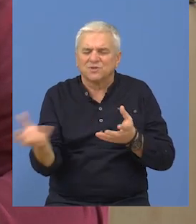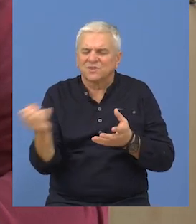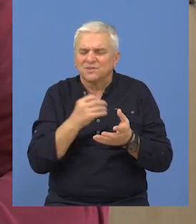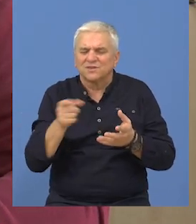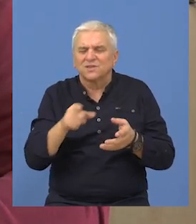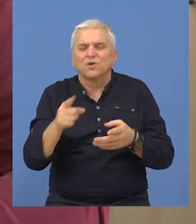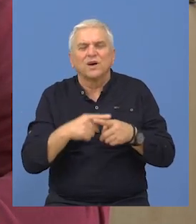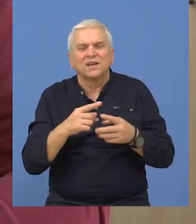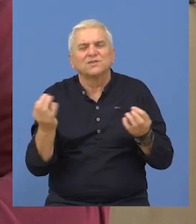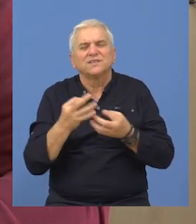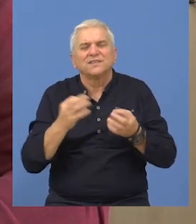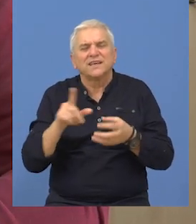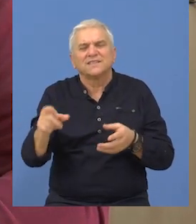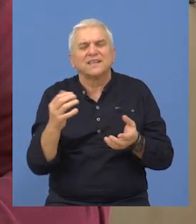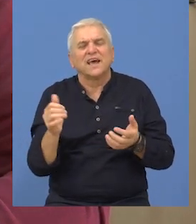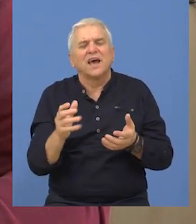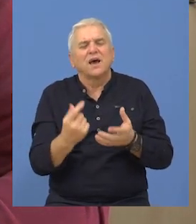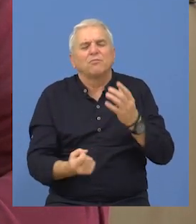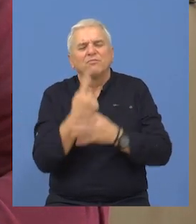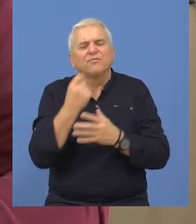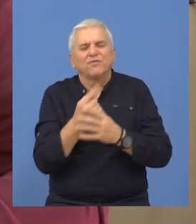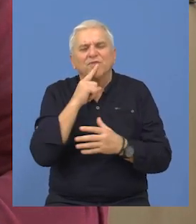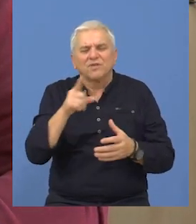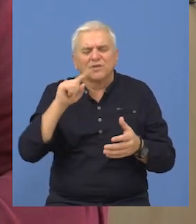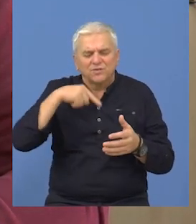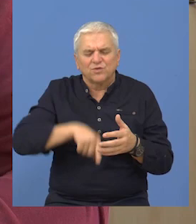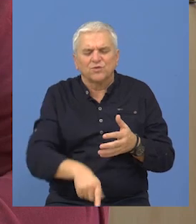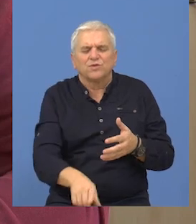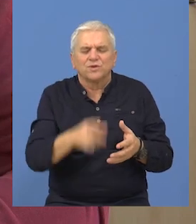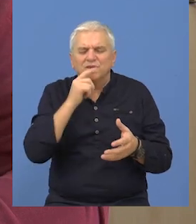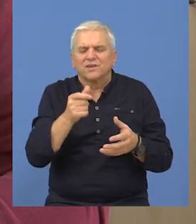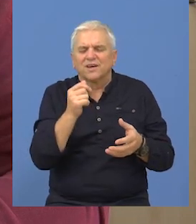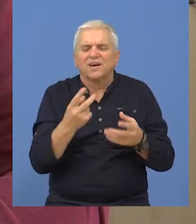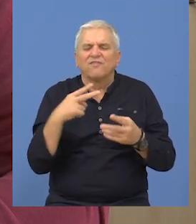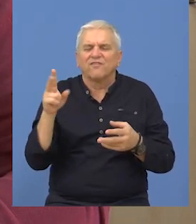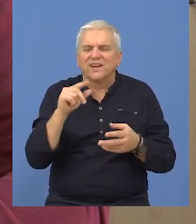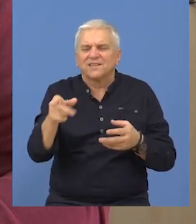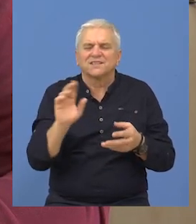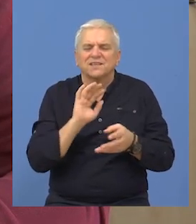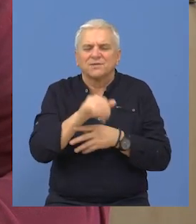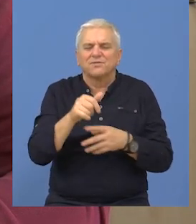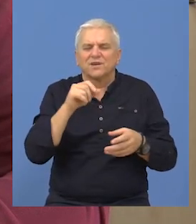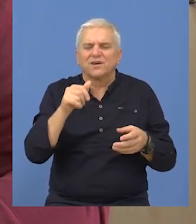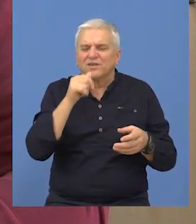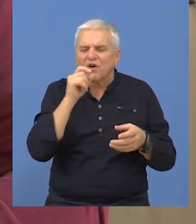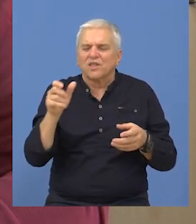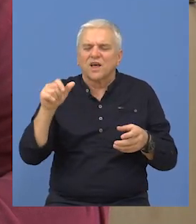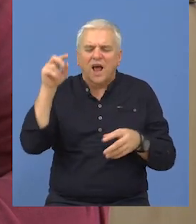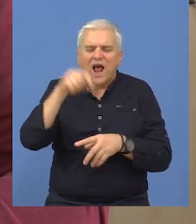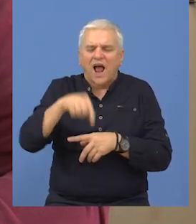izazivače truleži, onda taj truleži pre svega dopiru do biljne vrste,